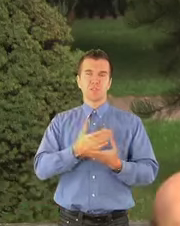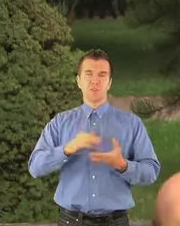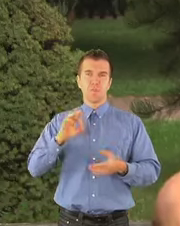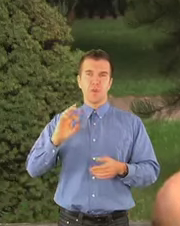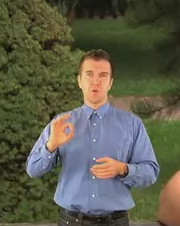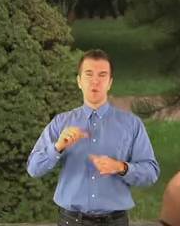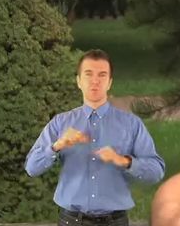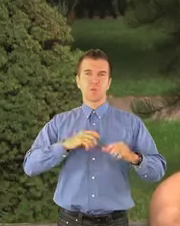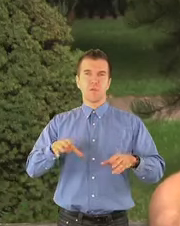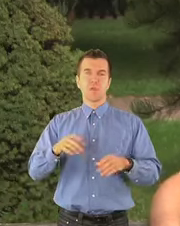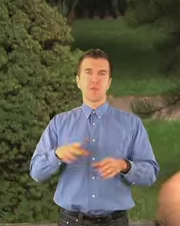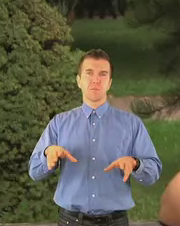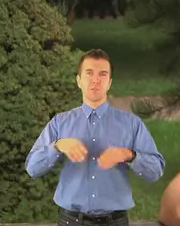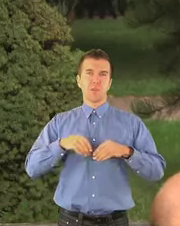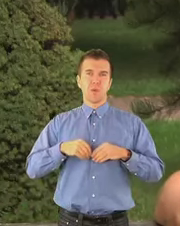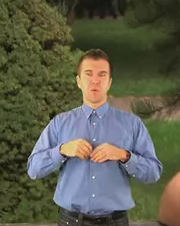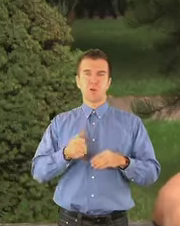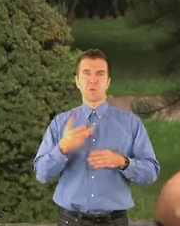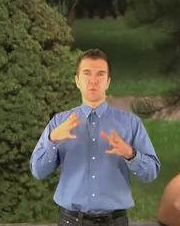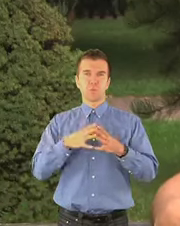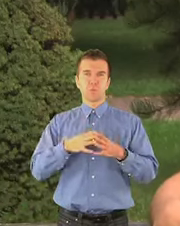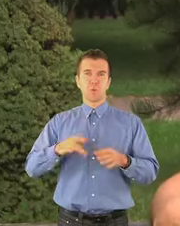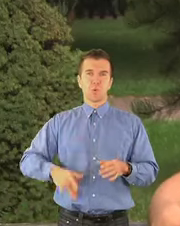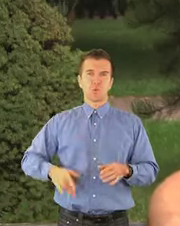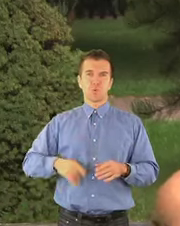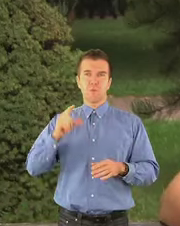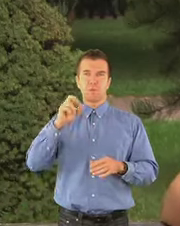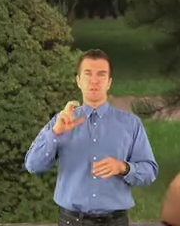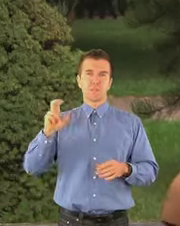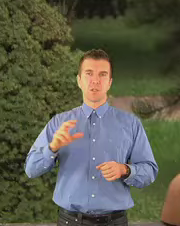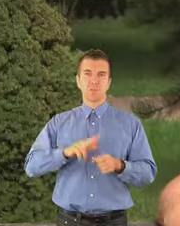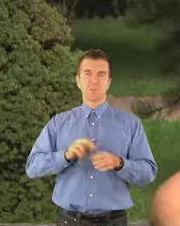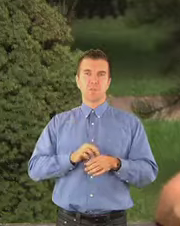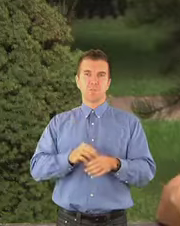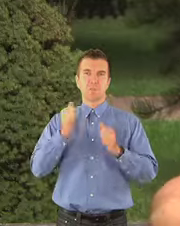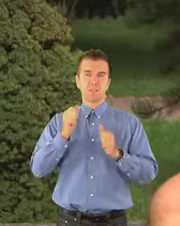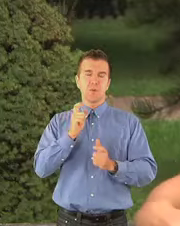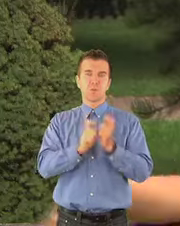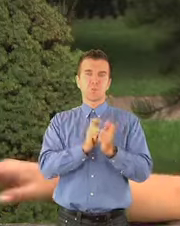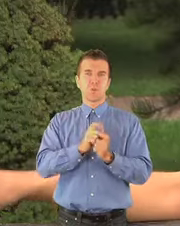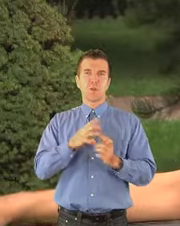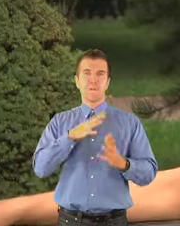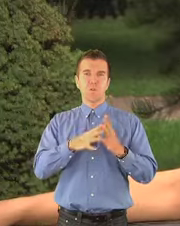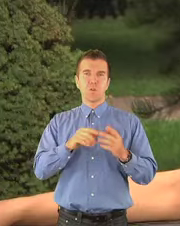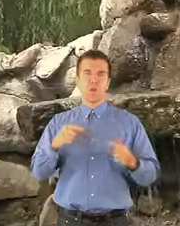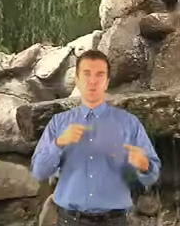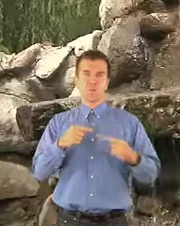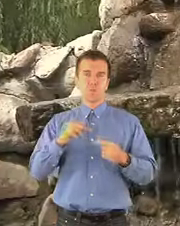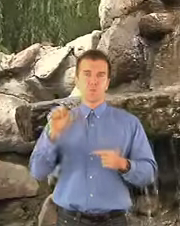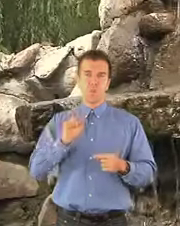rządy w Polsce przyjęło kilkunastu, bądź nawet kilkudziesięciu książąt piastowskich, którzy prowadzili ciągłe spory i wojny między sobą.